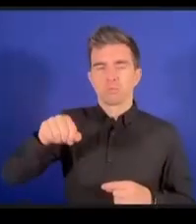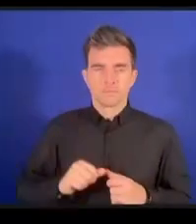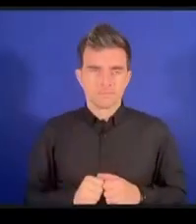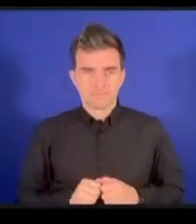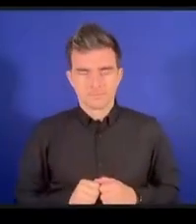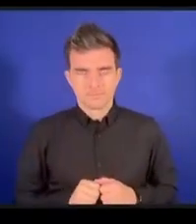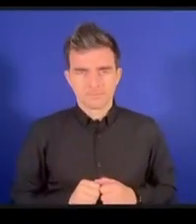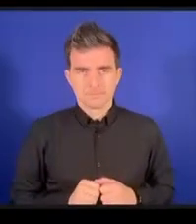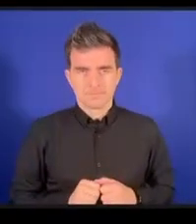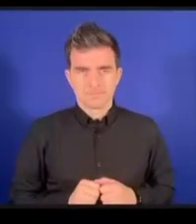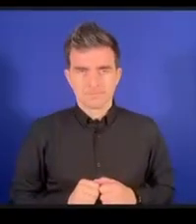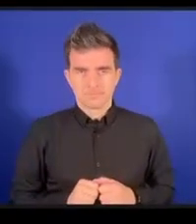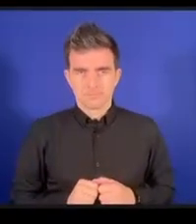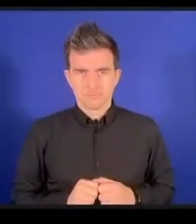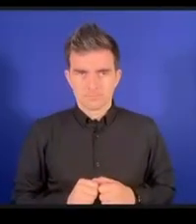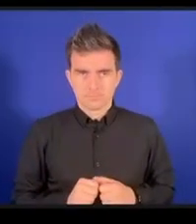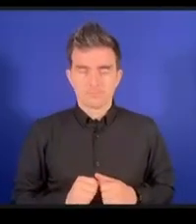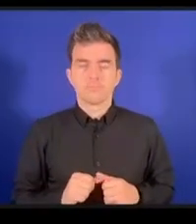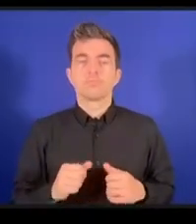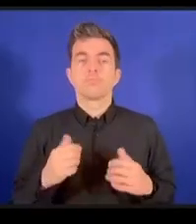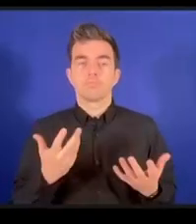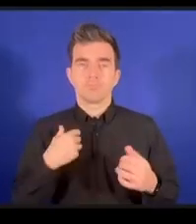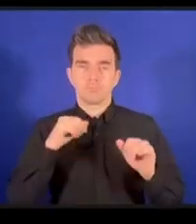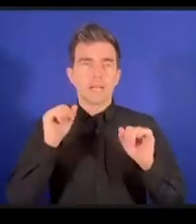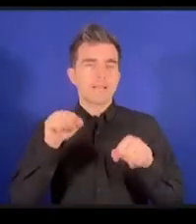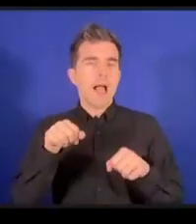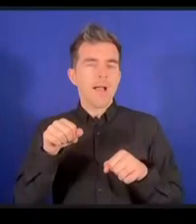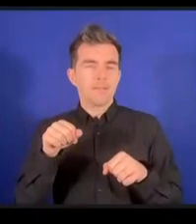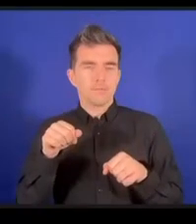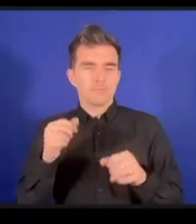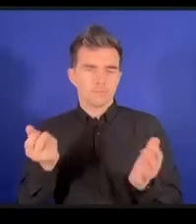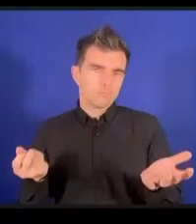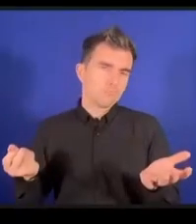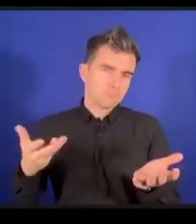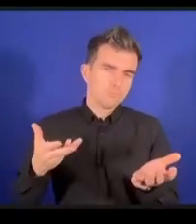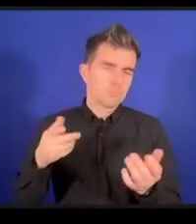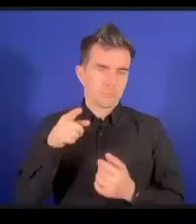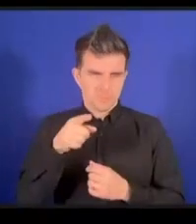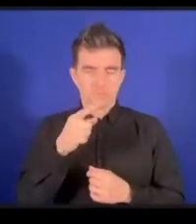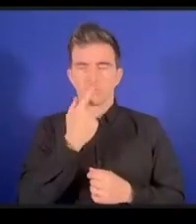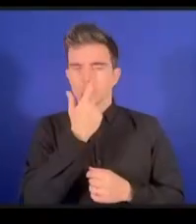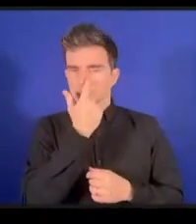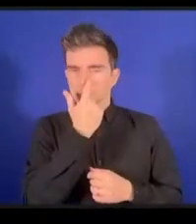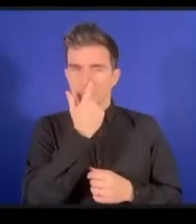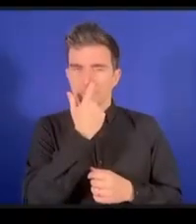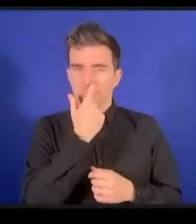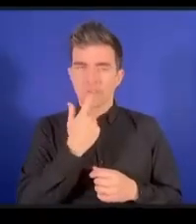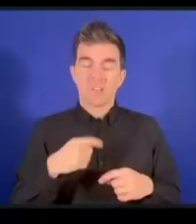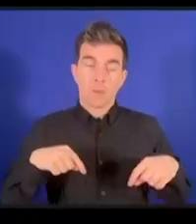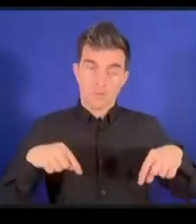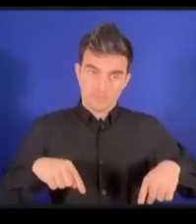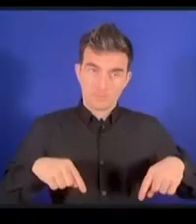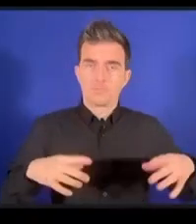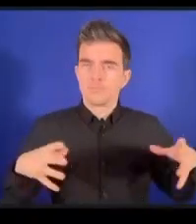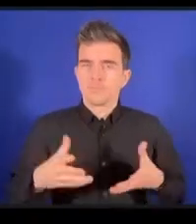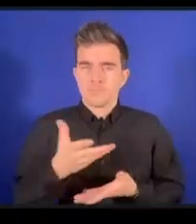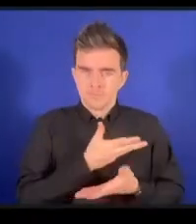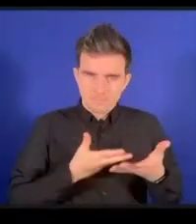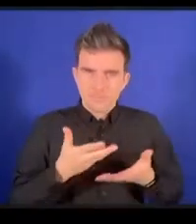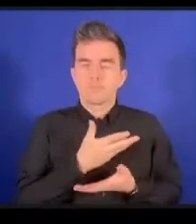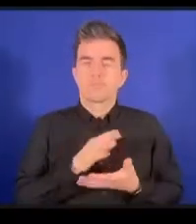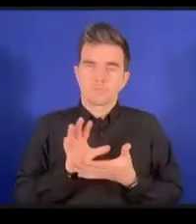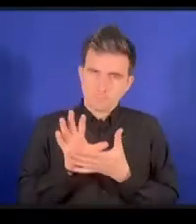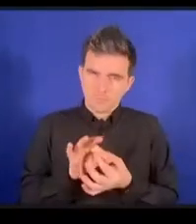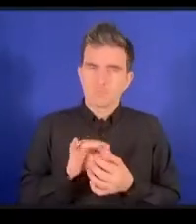私から付け加えたいのはダイナミックコイリッション特にIoTのダイナミックコイリッションでは標準を